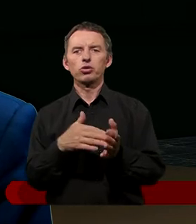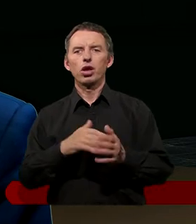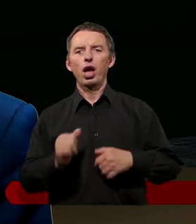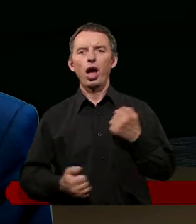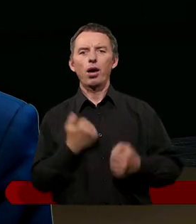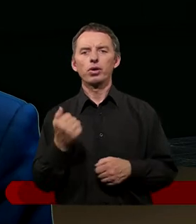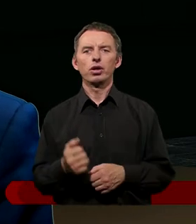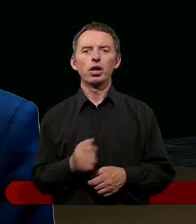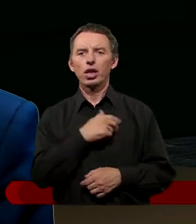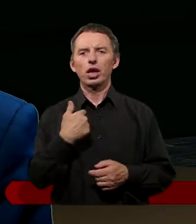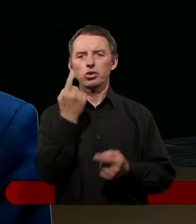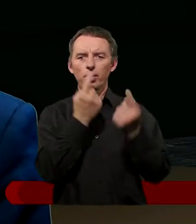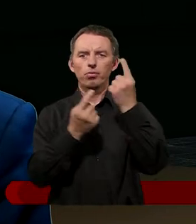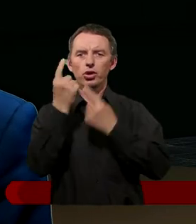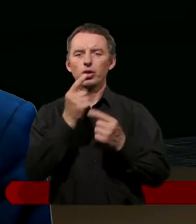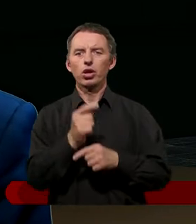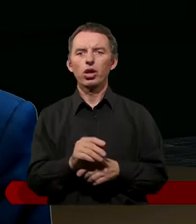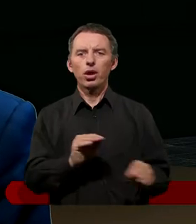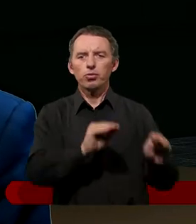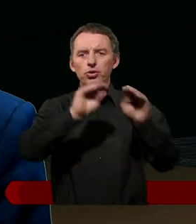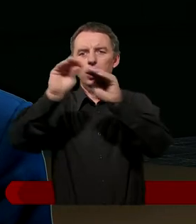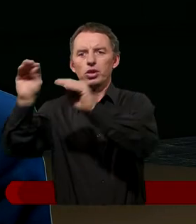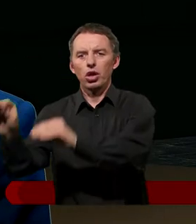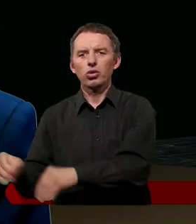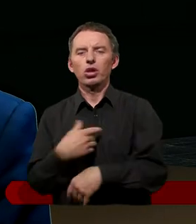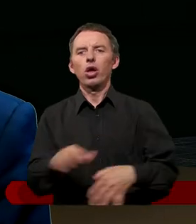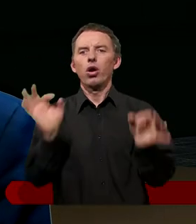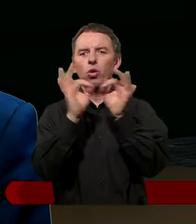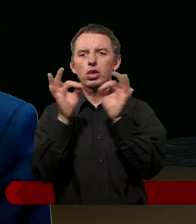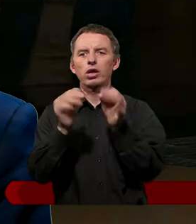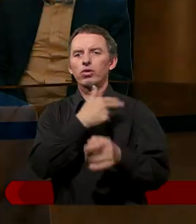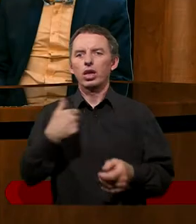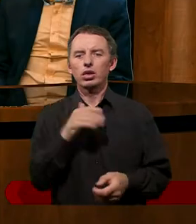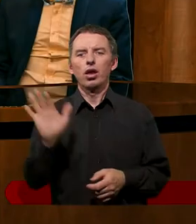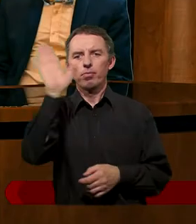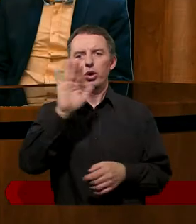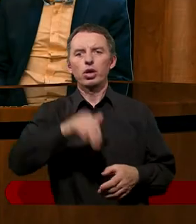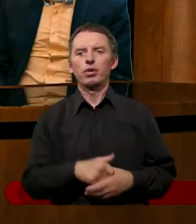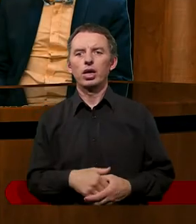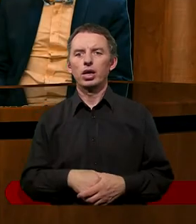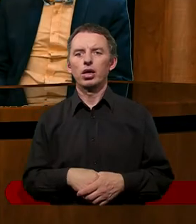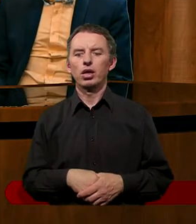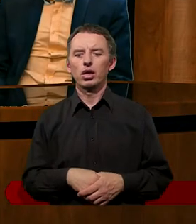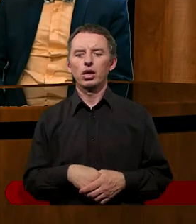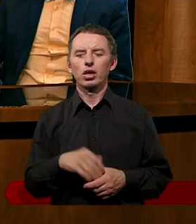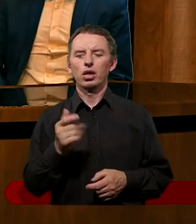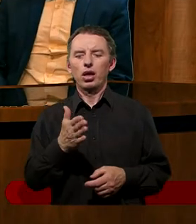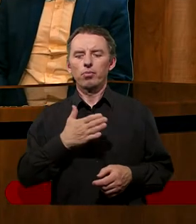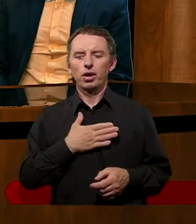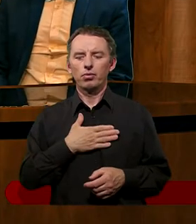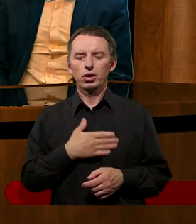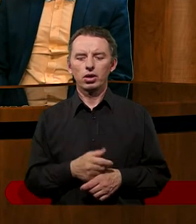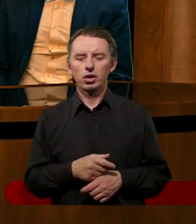aby jego, nasze myśli przyniosły się właśnie na te relacje z Panem Bogiem. No dzięki temu właśnie mamy